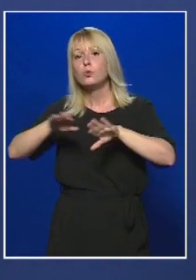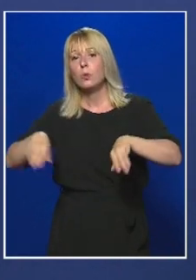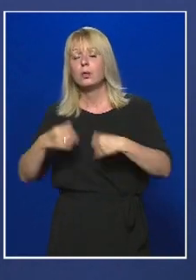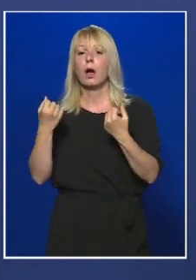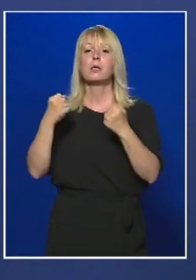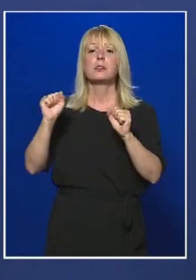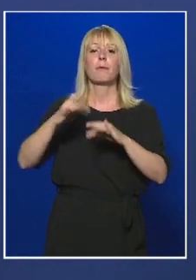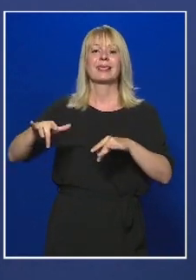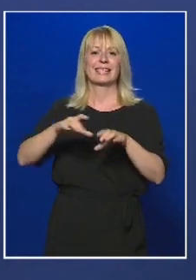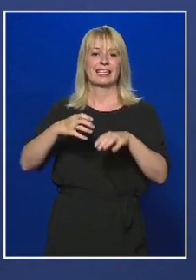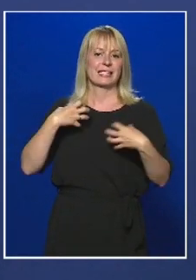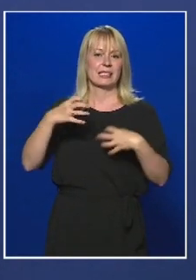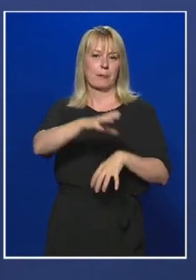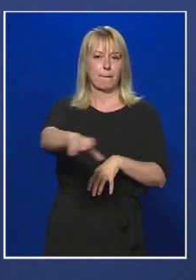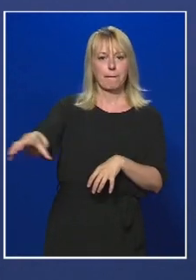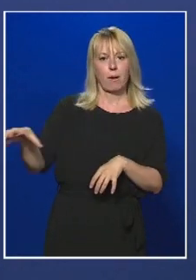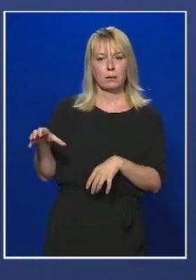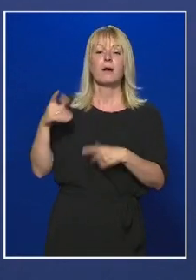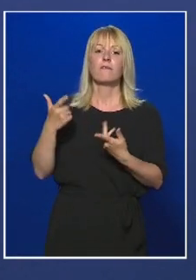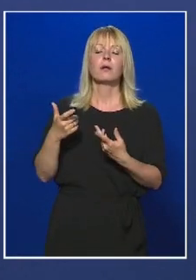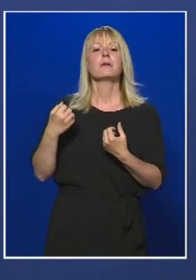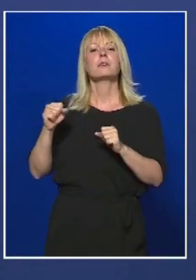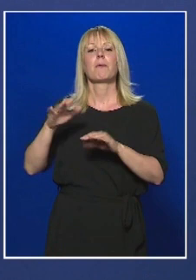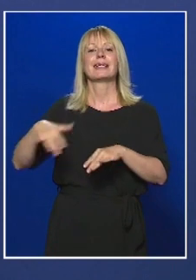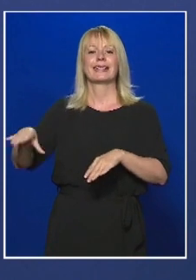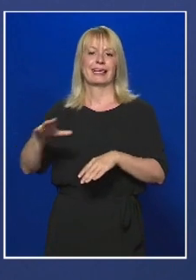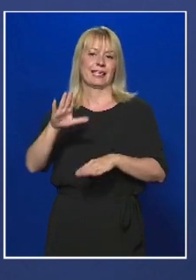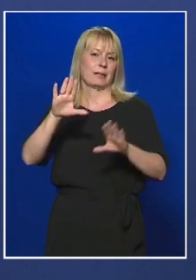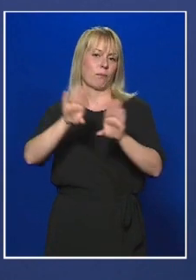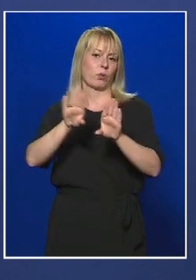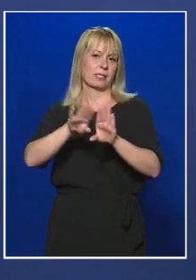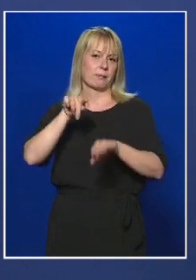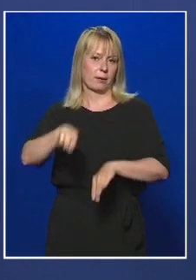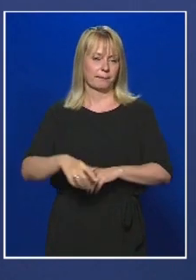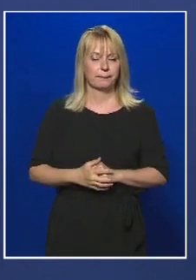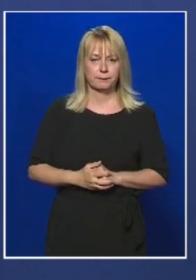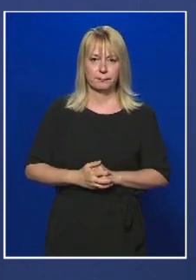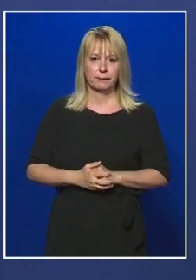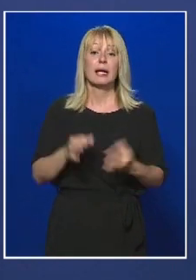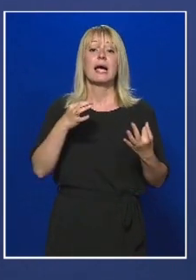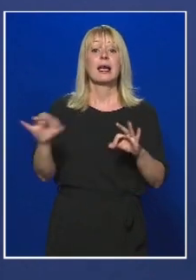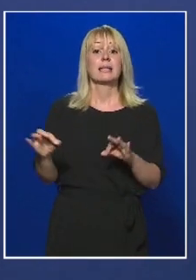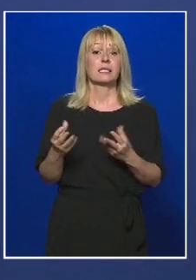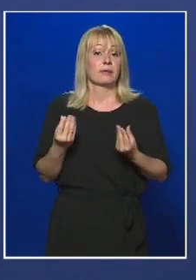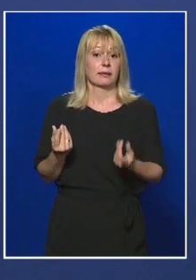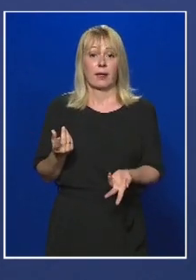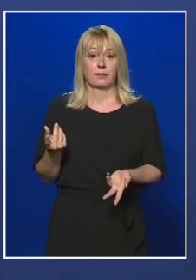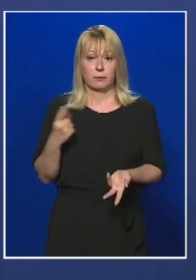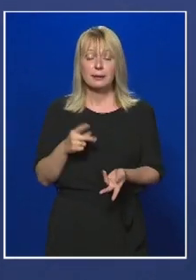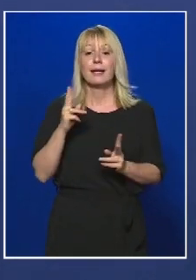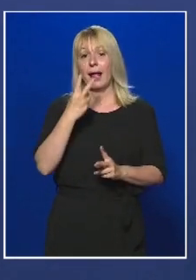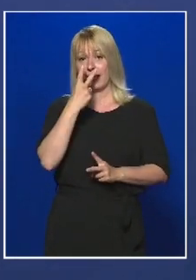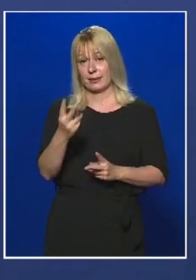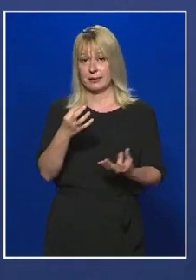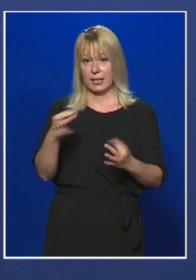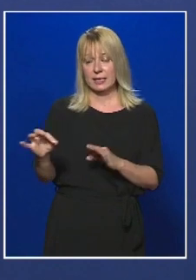szabadtéri színpadon, illetve szabadtéri moziban. A kormányrendelet alapján a rendezvény tárgya szerint rendezvénynek kell